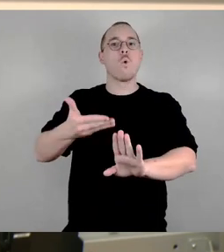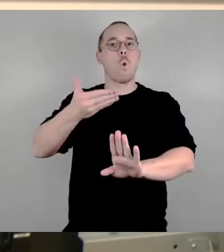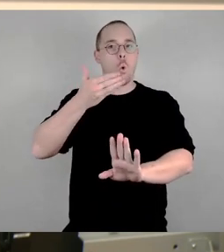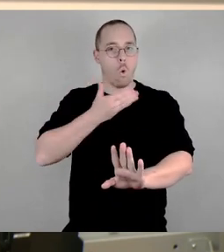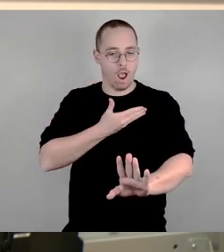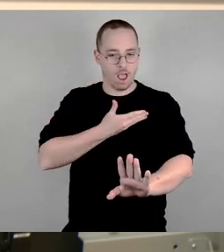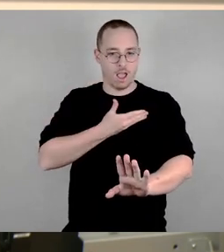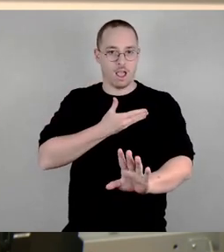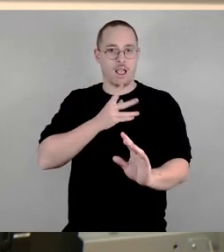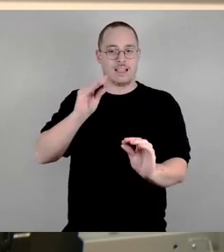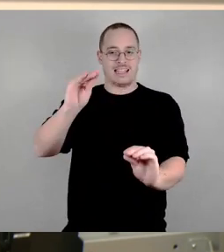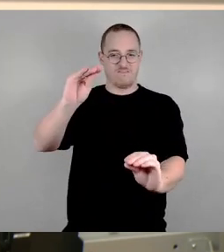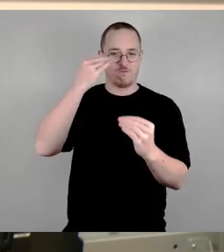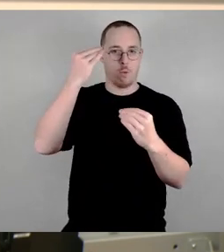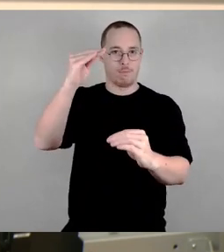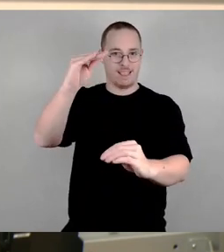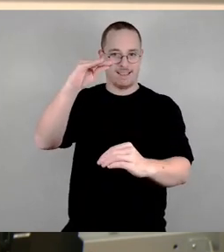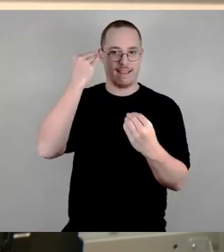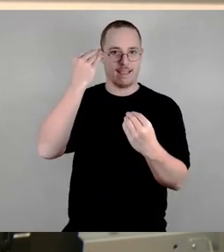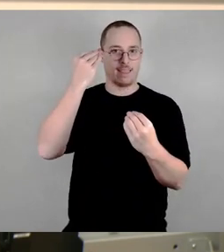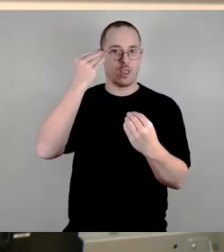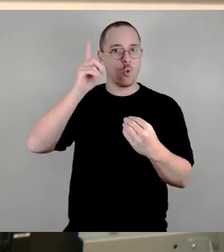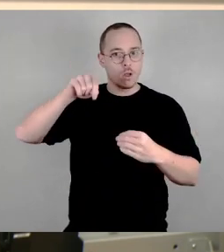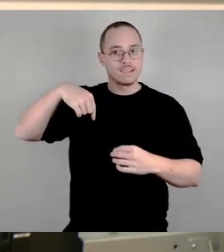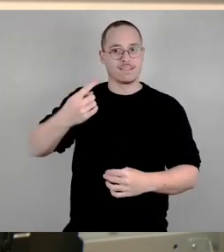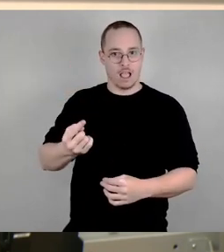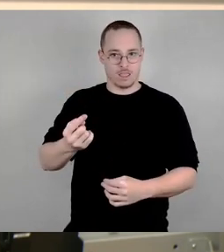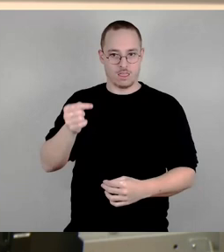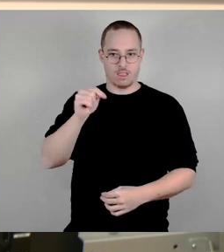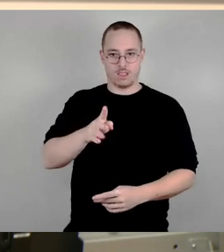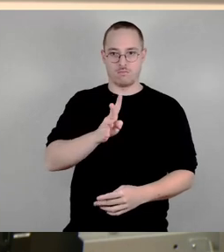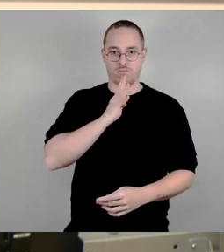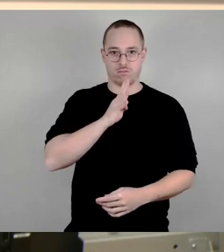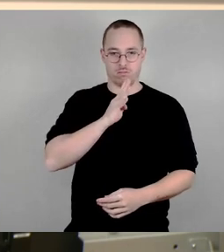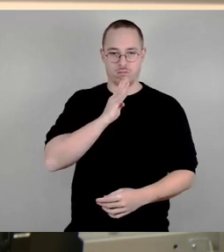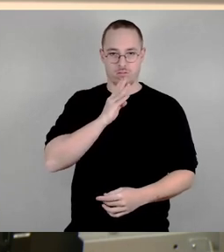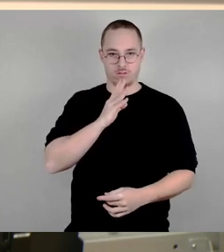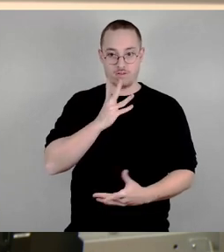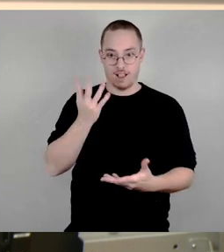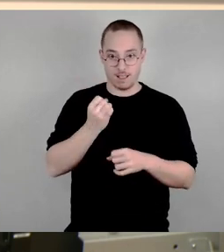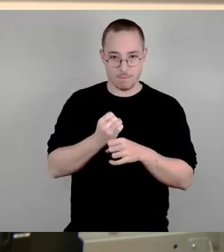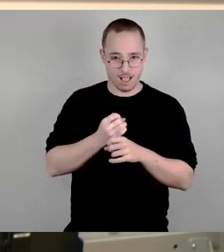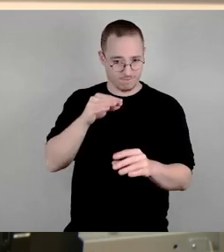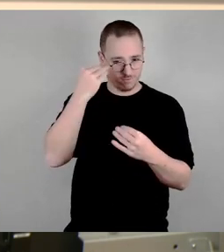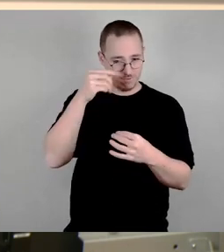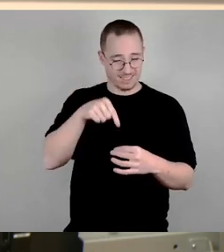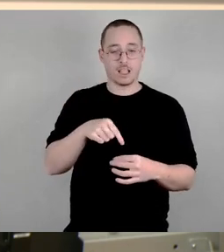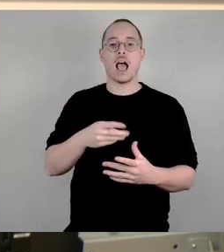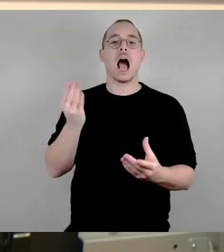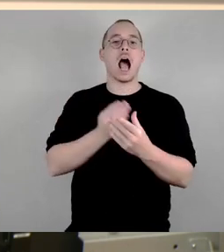doch mal die Mühe machen sollen, wie Thilo Wirz und ich die Akteneinsicht genommen haben. Und wir werden ja in